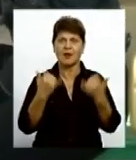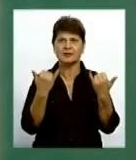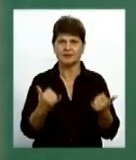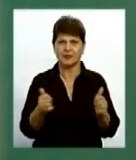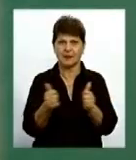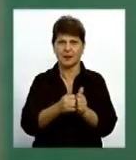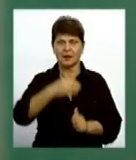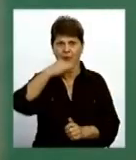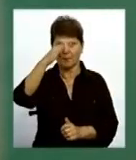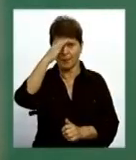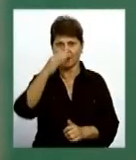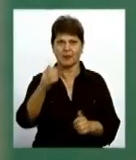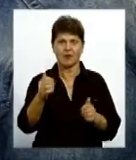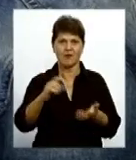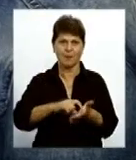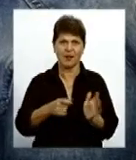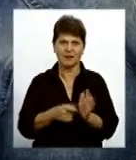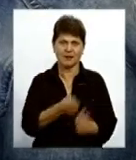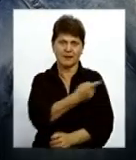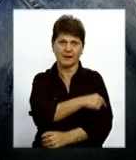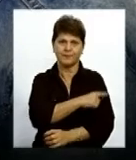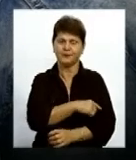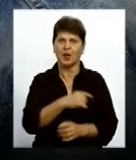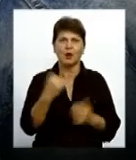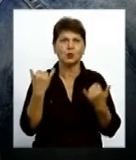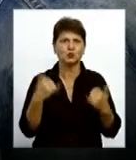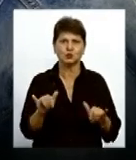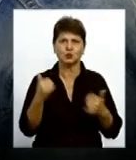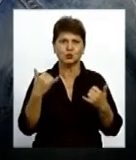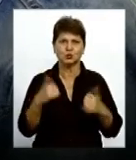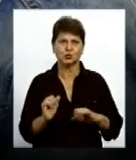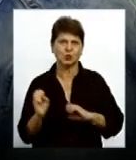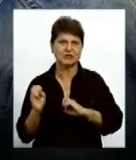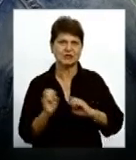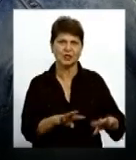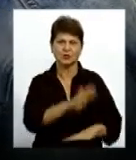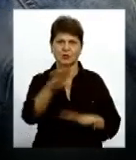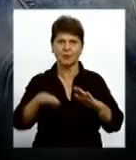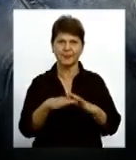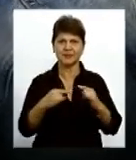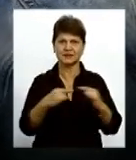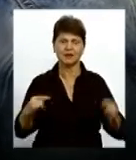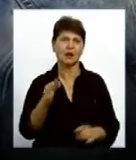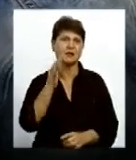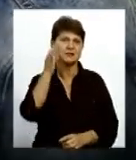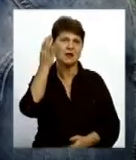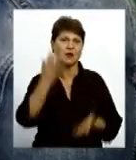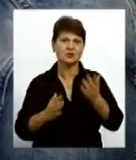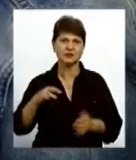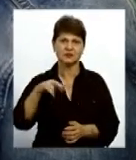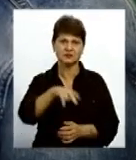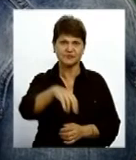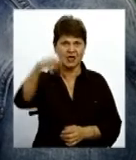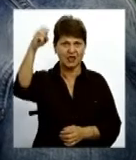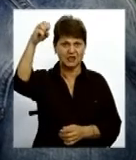палаті Чудом, чудом, просто його закинуло під стіл на кухні Він зранку зайшов на кухню, включив